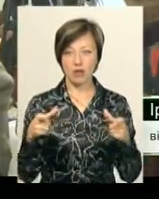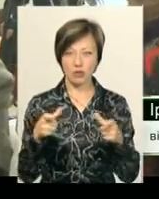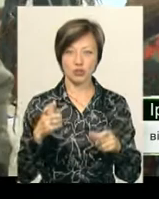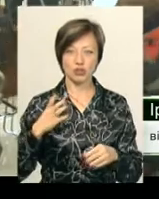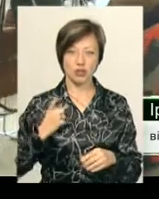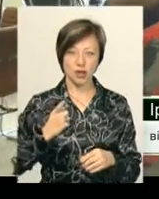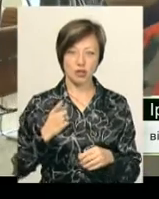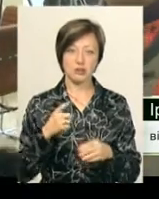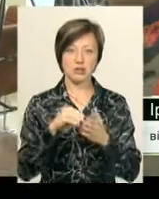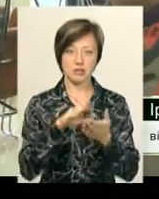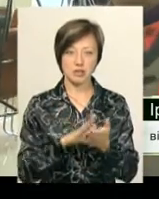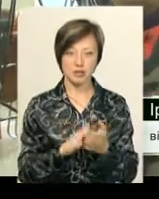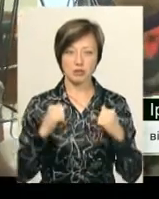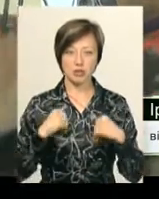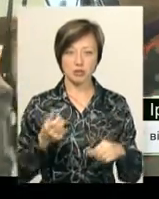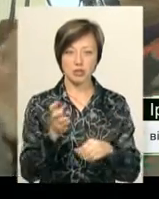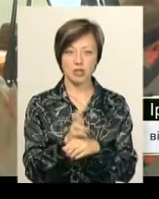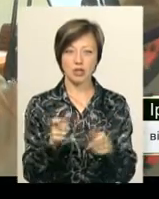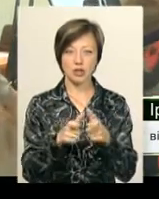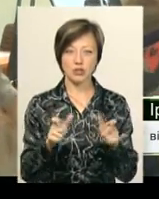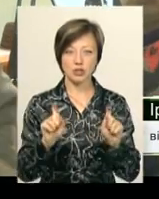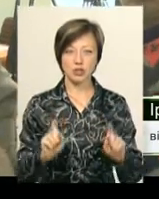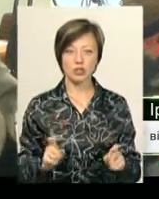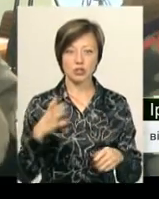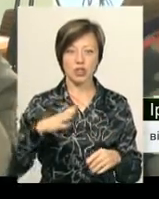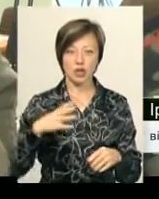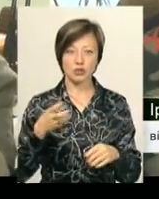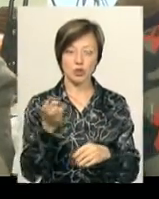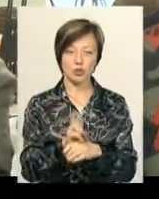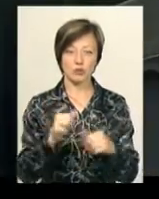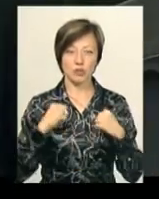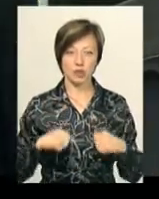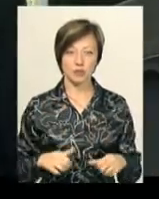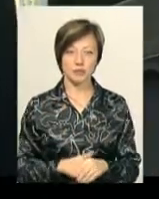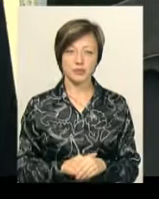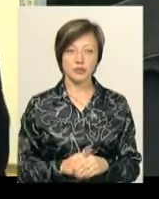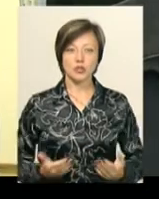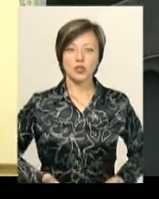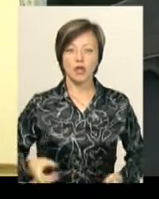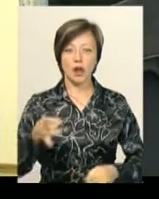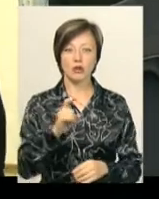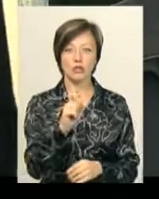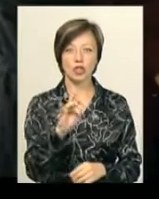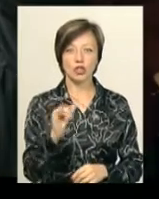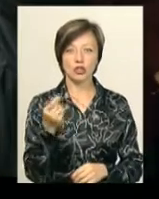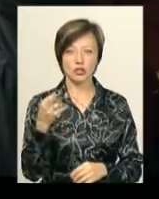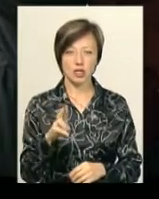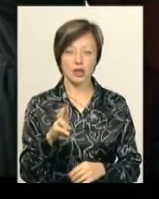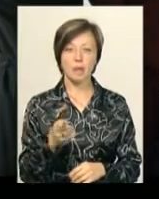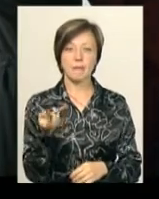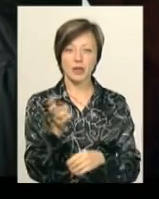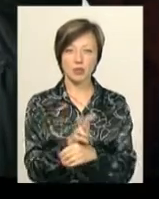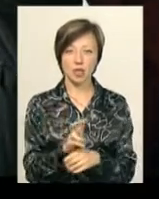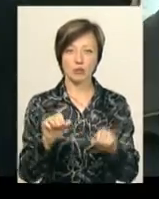підійшла, записалася, взяла талончика, сажу, чекаю на табло і заходжу спокійно. Жителька мікрорайону Заріччя Тетяна Веселовська